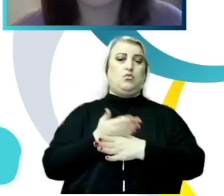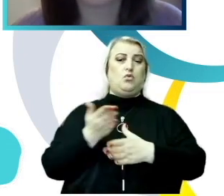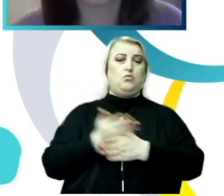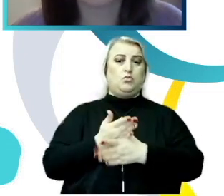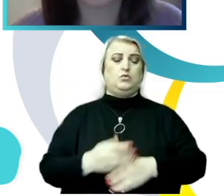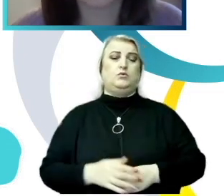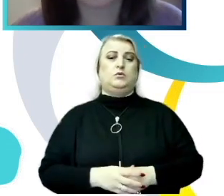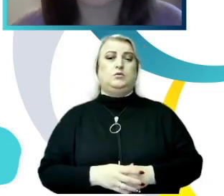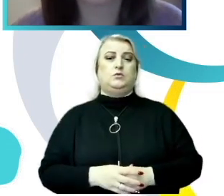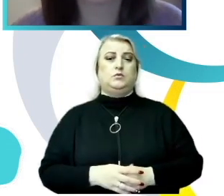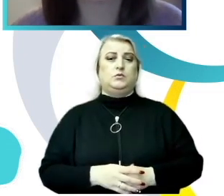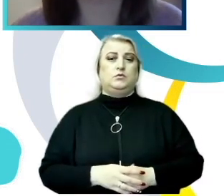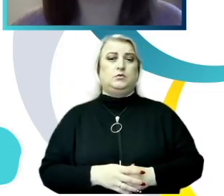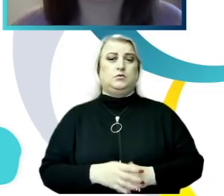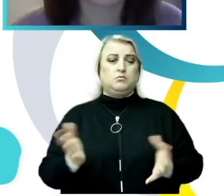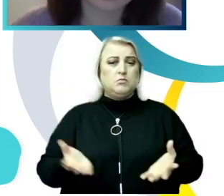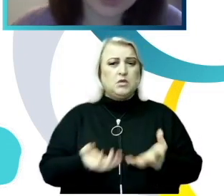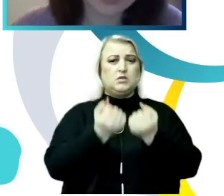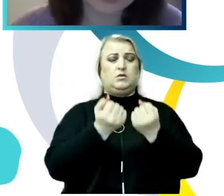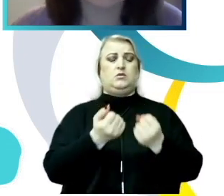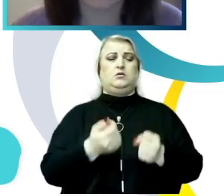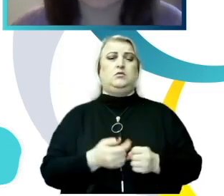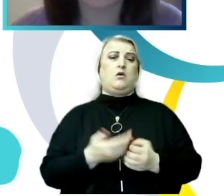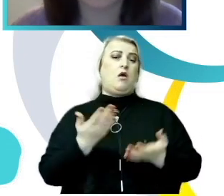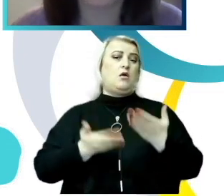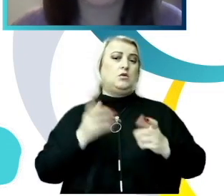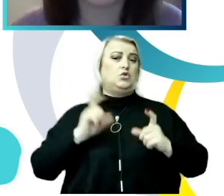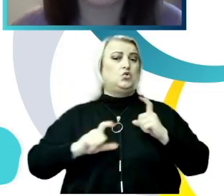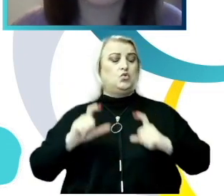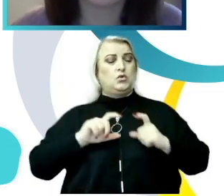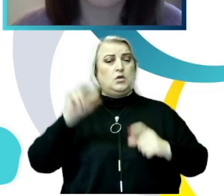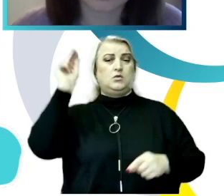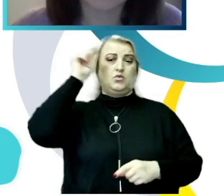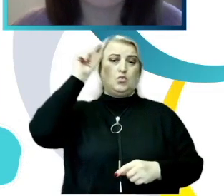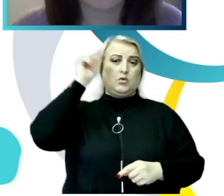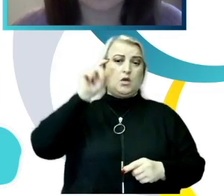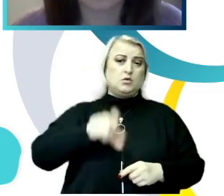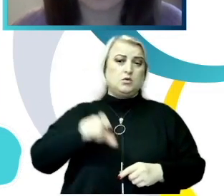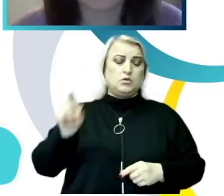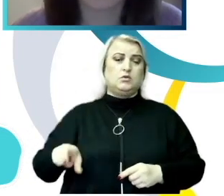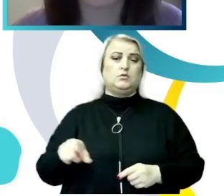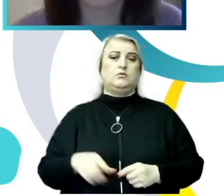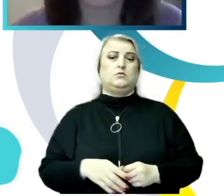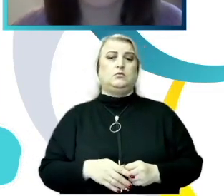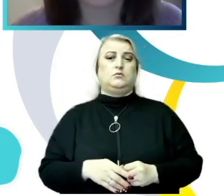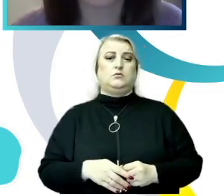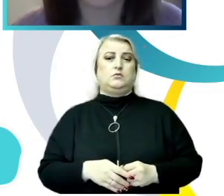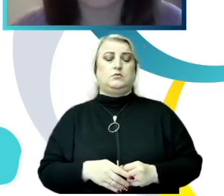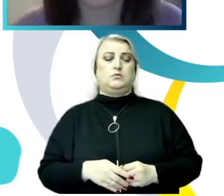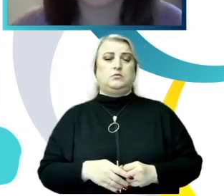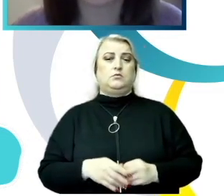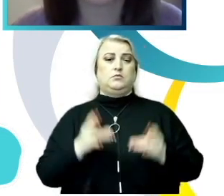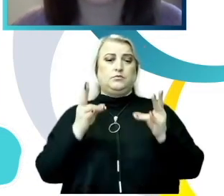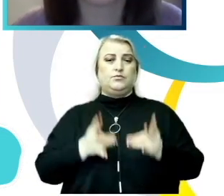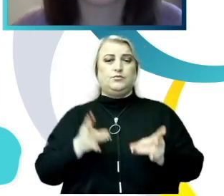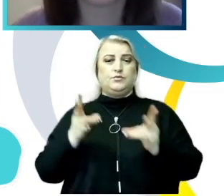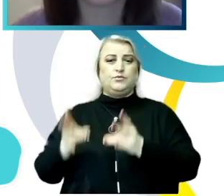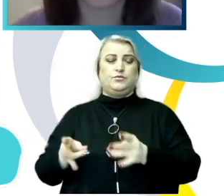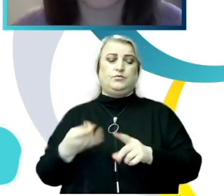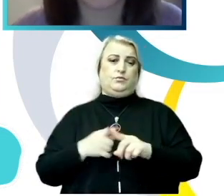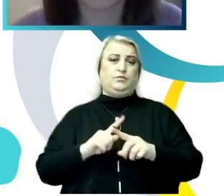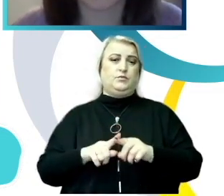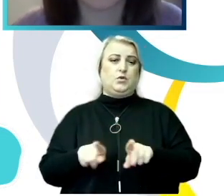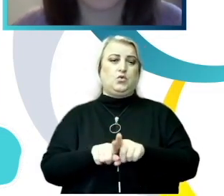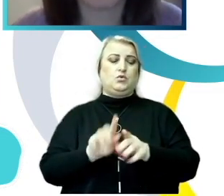instituției în cazul în care studenții, elevii, studentele, eleviile s-au confruntat cu situația de hărțuire